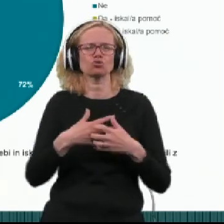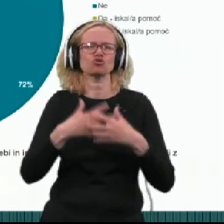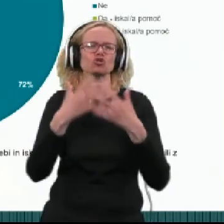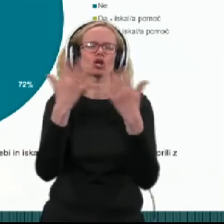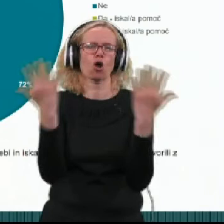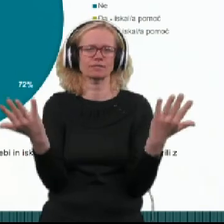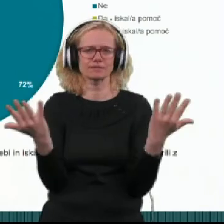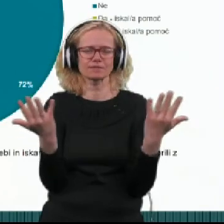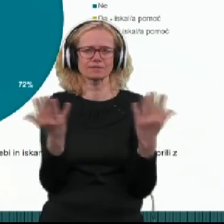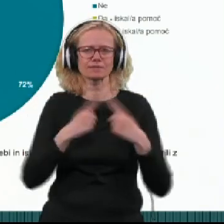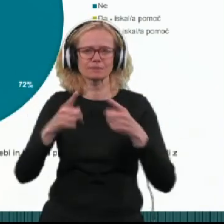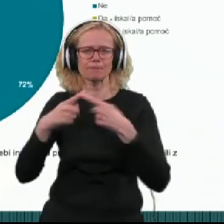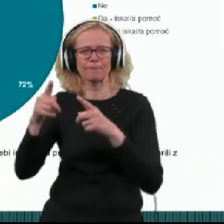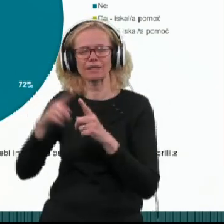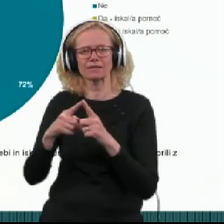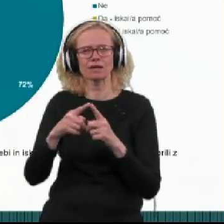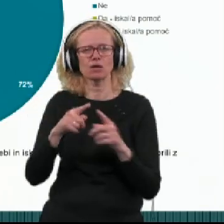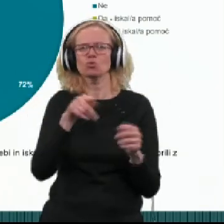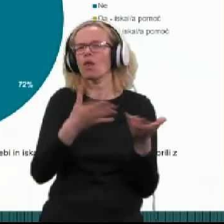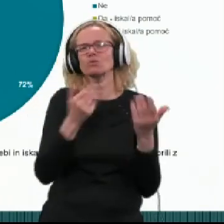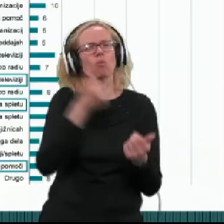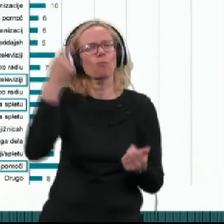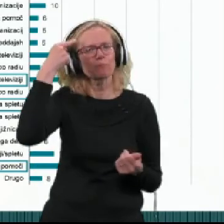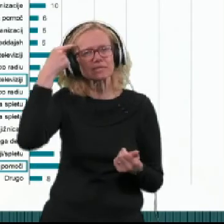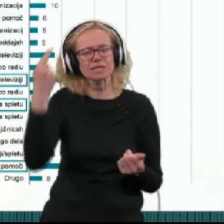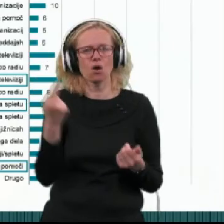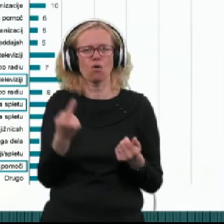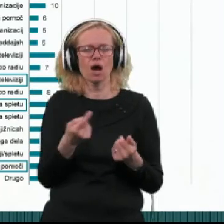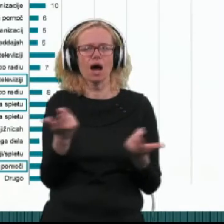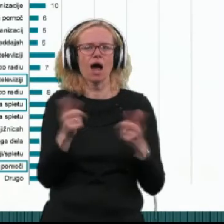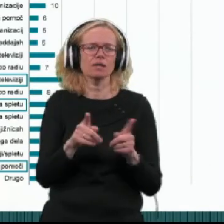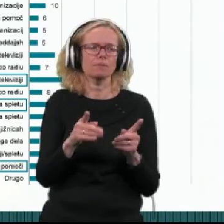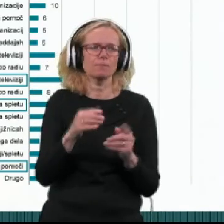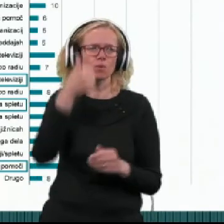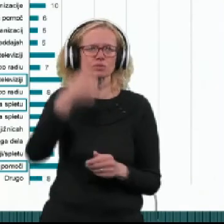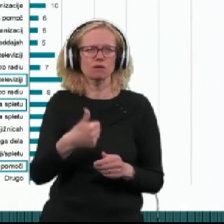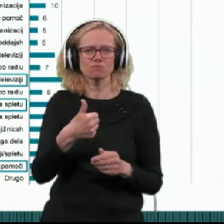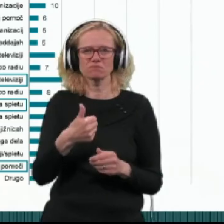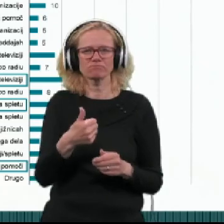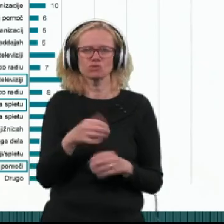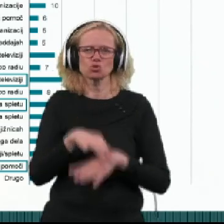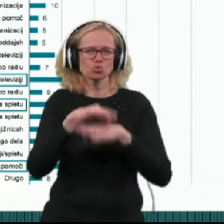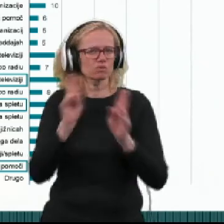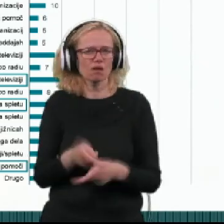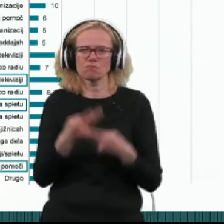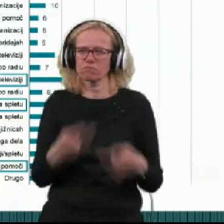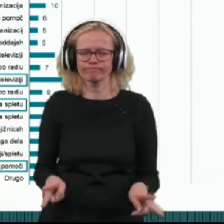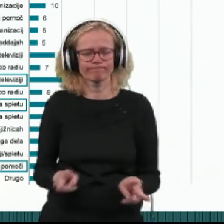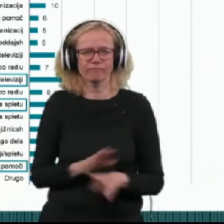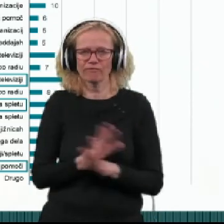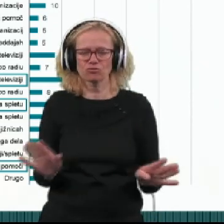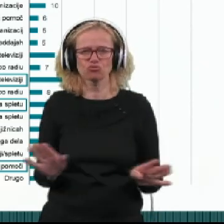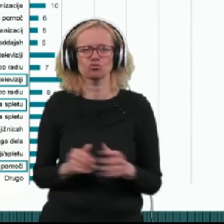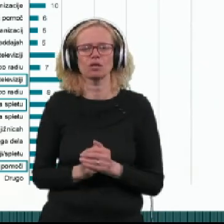od nekih misli o tem, da posameznik ne zmore več, pa do tega, da